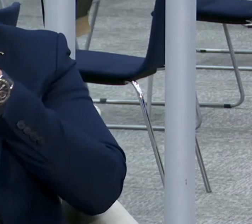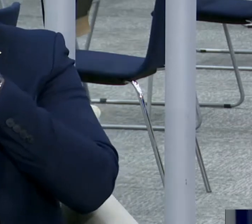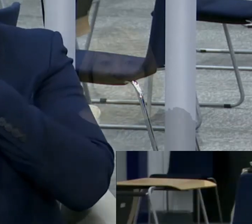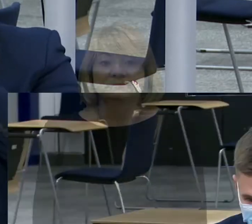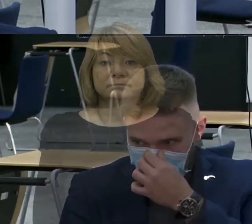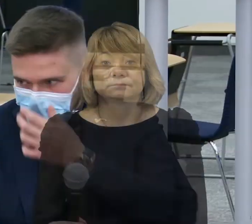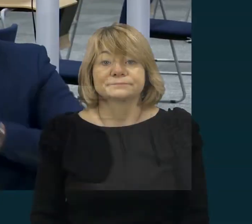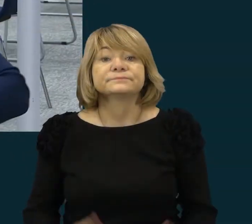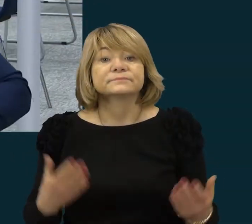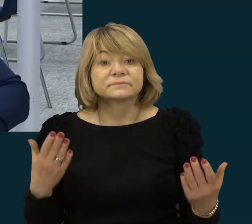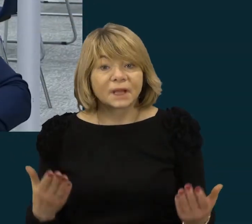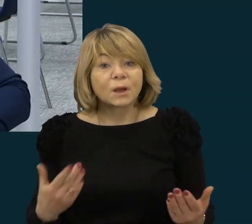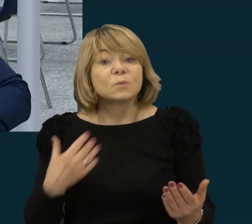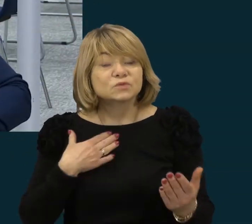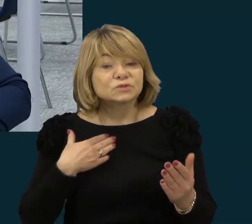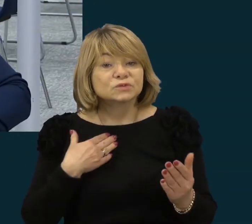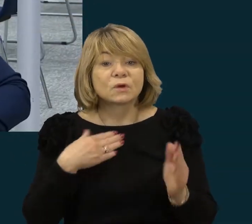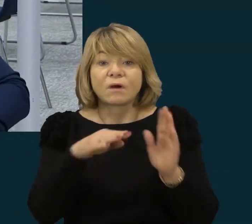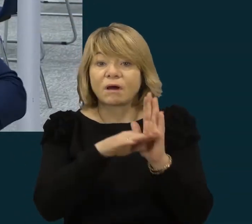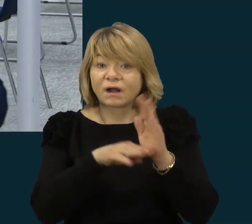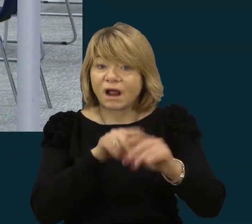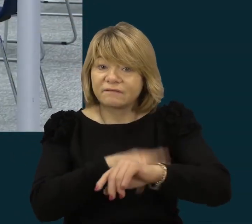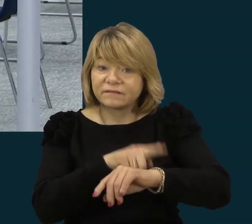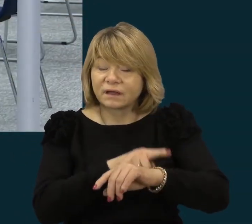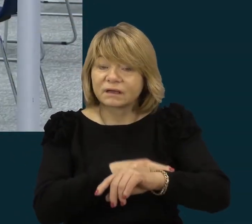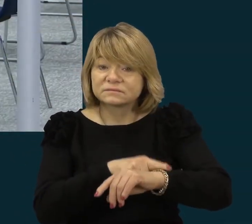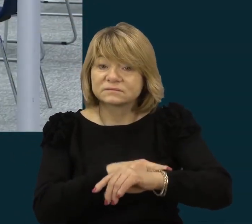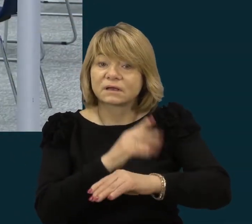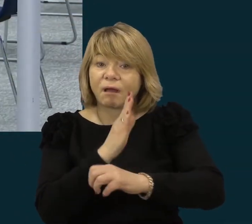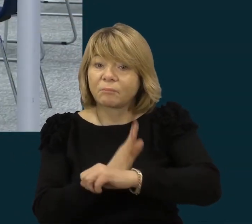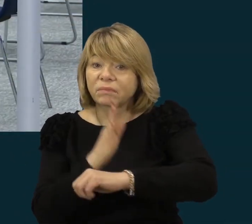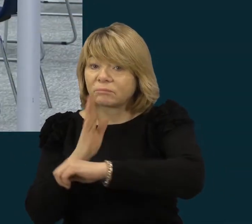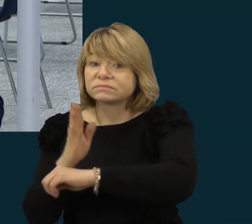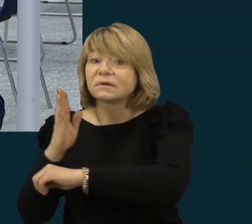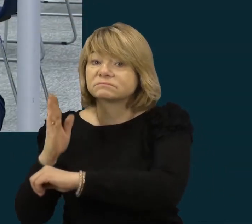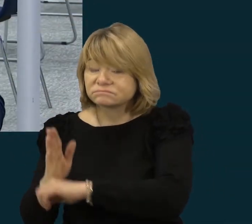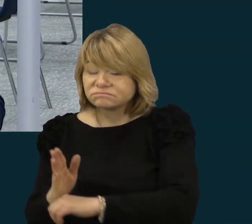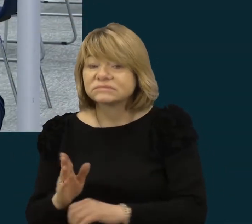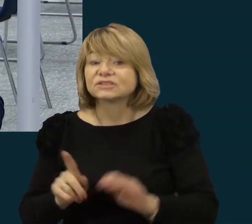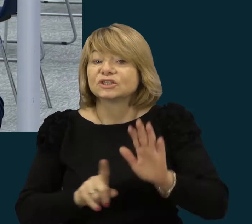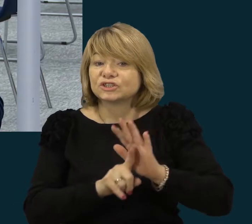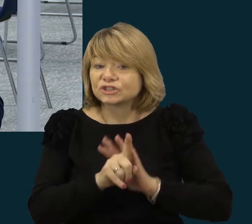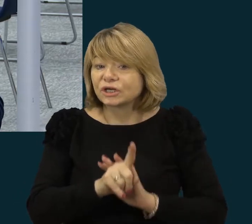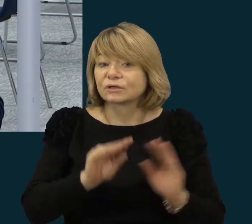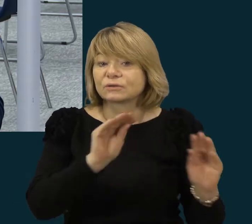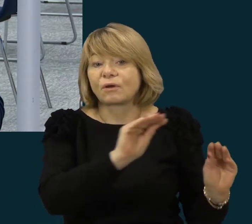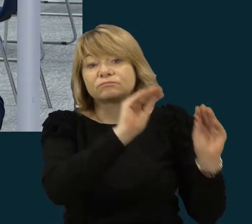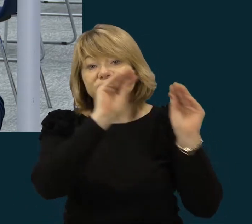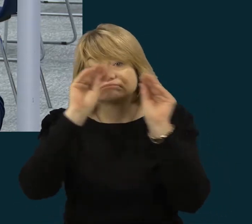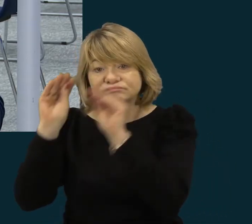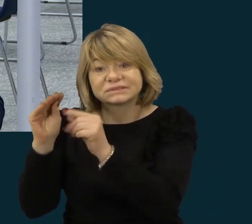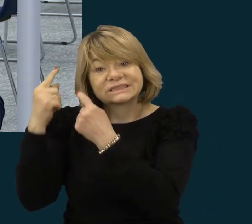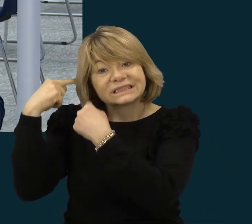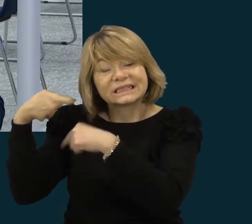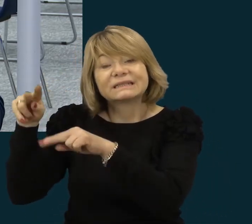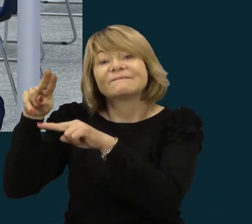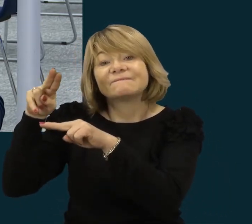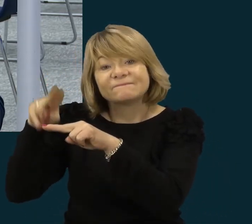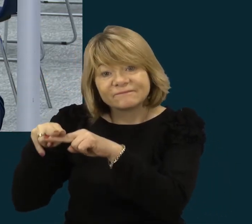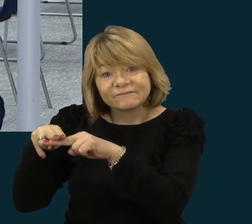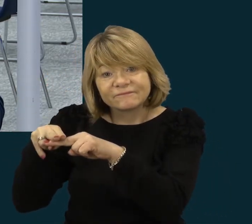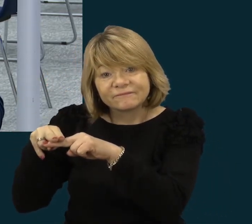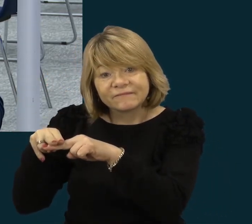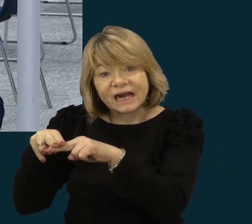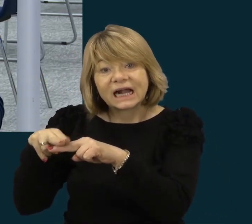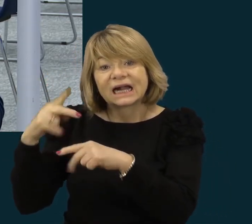O mūsų, kadangi grafikas gana įtemptas, mes iš karto keliamės į kitą vietą, į